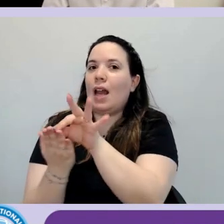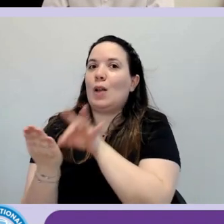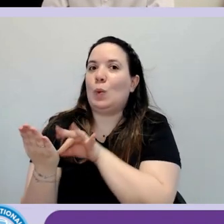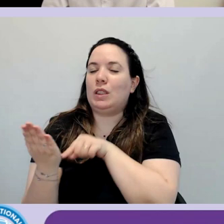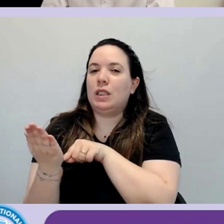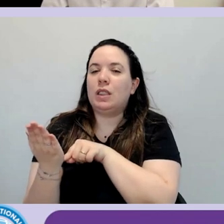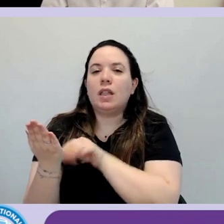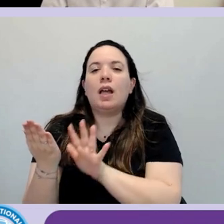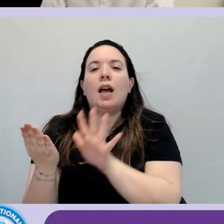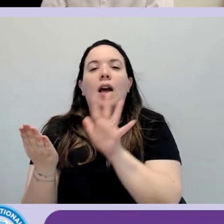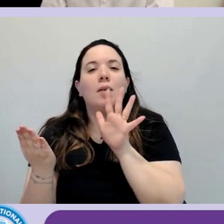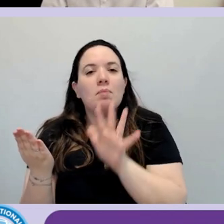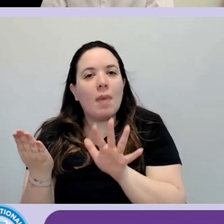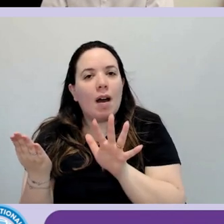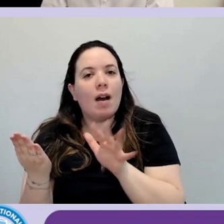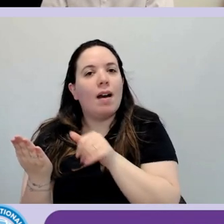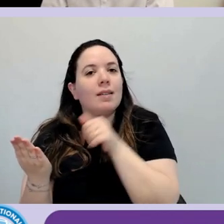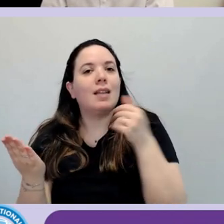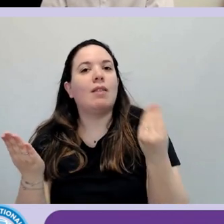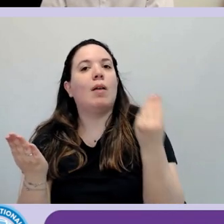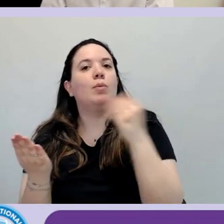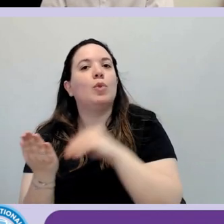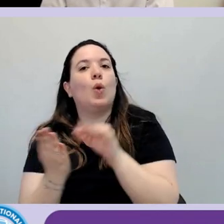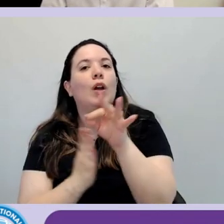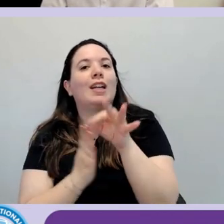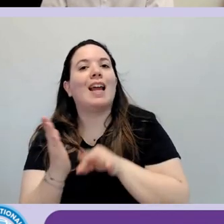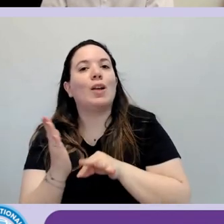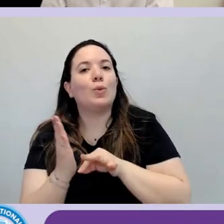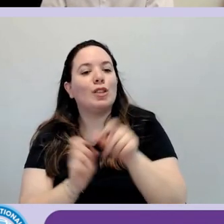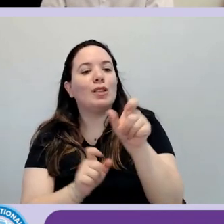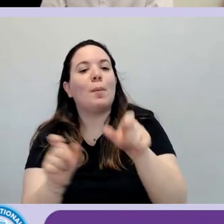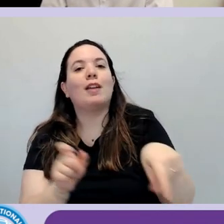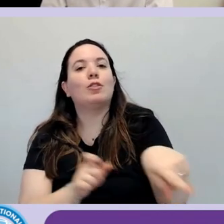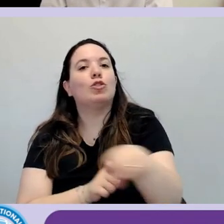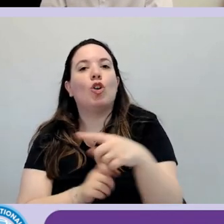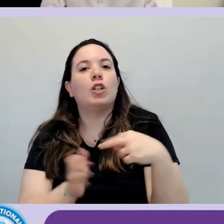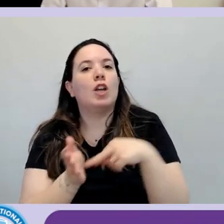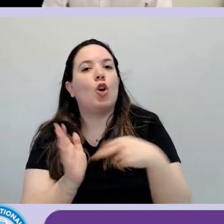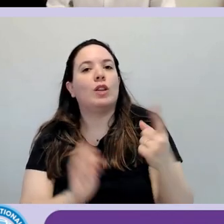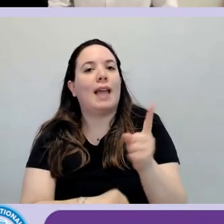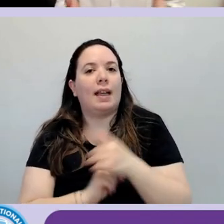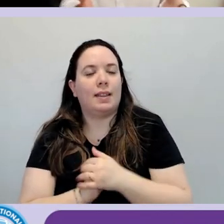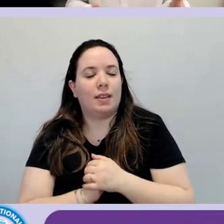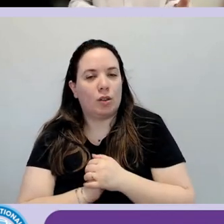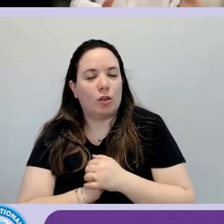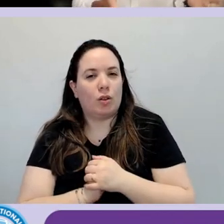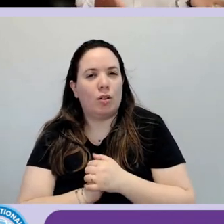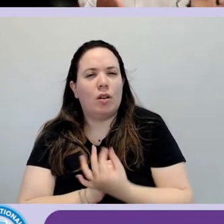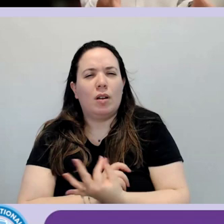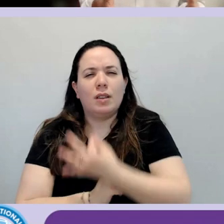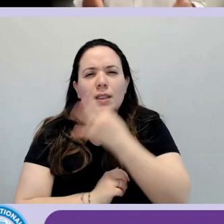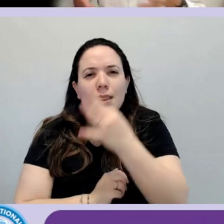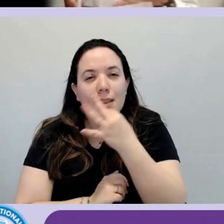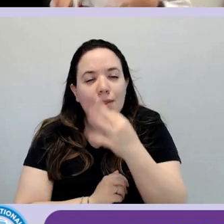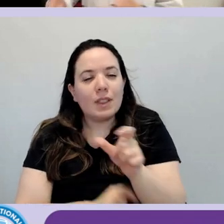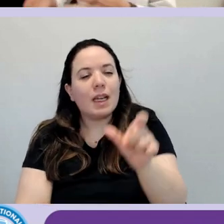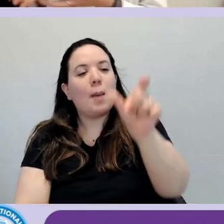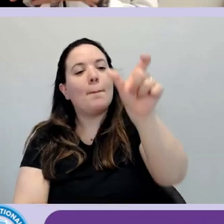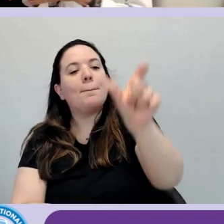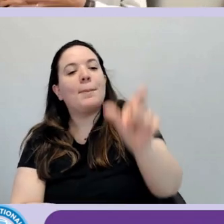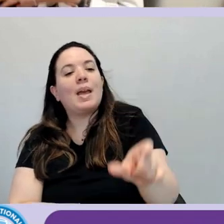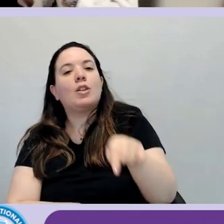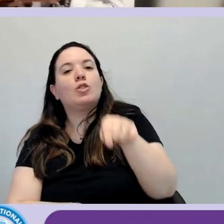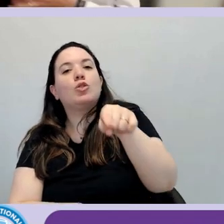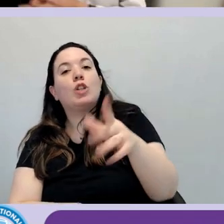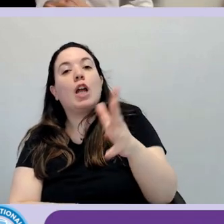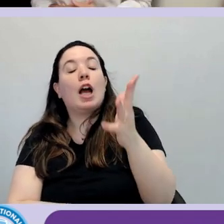i requisiti utente non tecnici, cioè quello che la persona vorrebbe